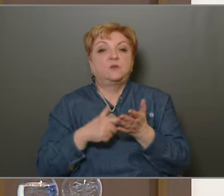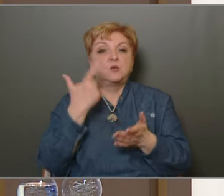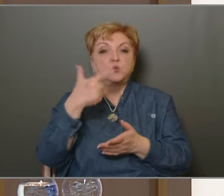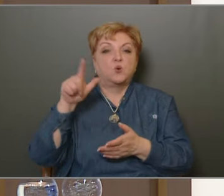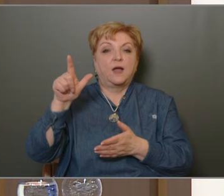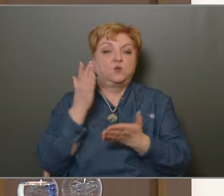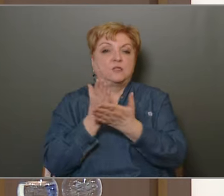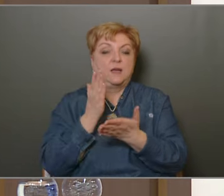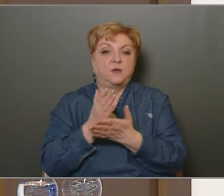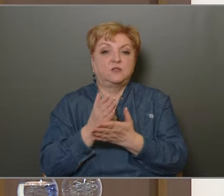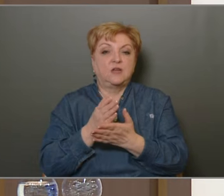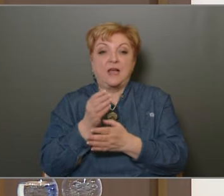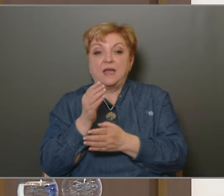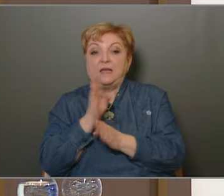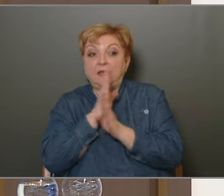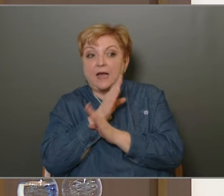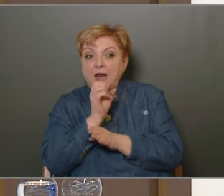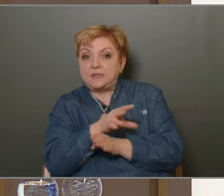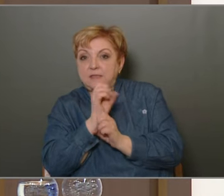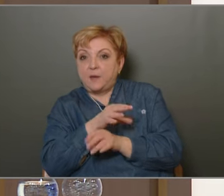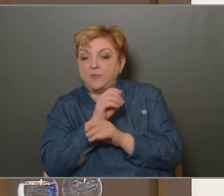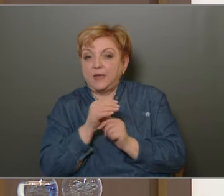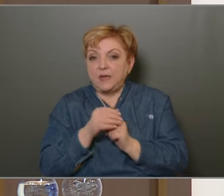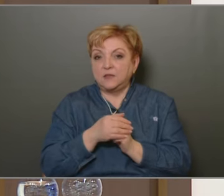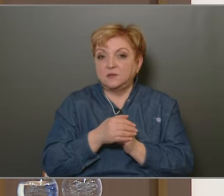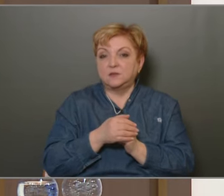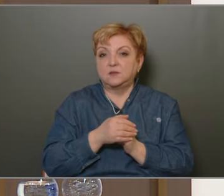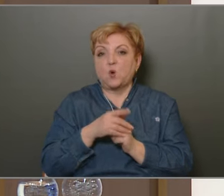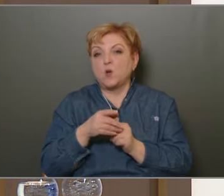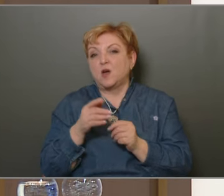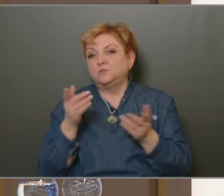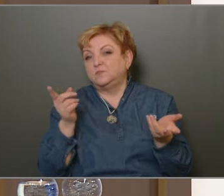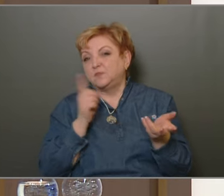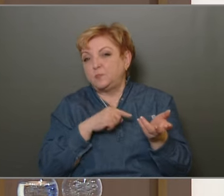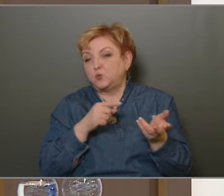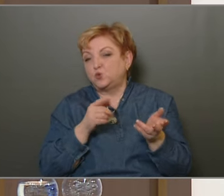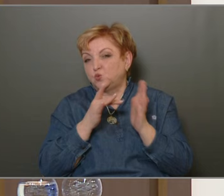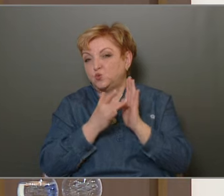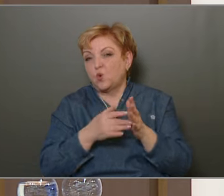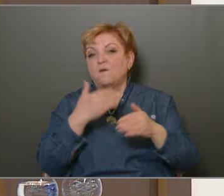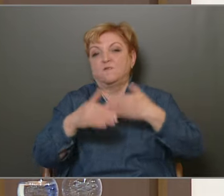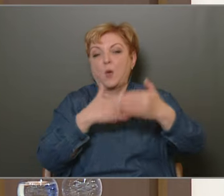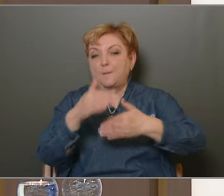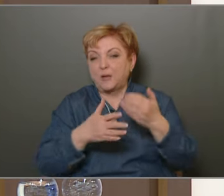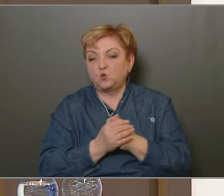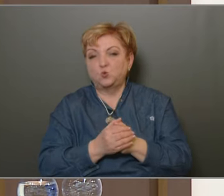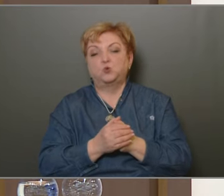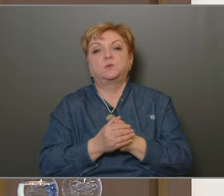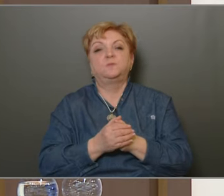képest itt is. Illegális személytlerakás, szintén egy olyan jelenség, ami folyamatos és